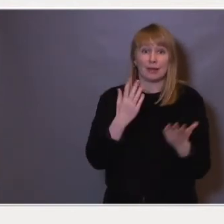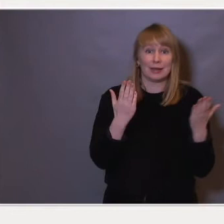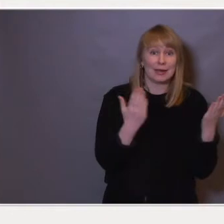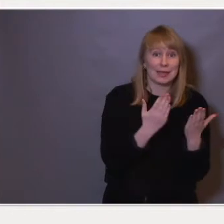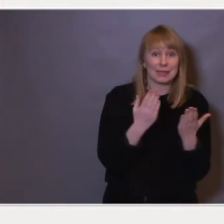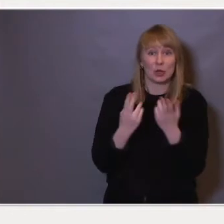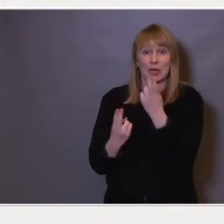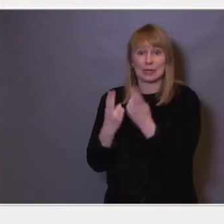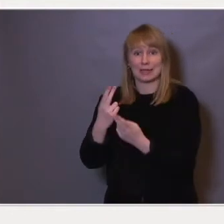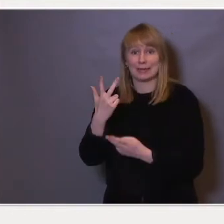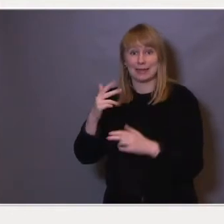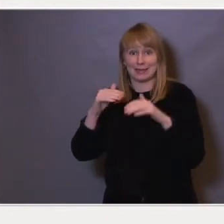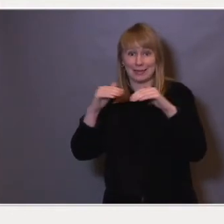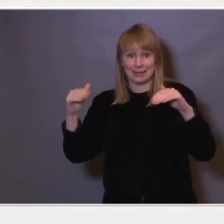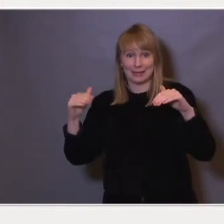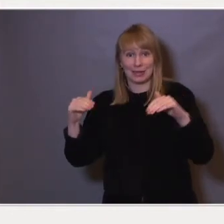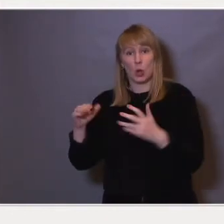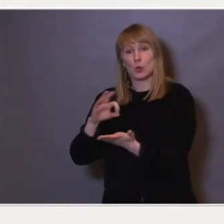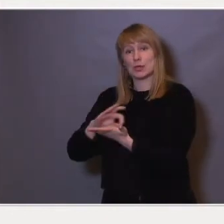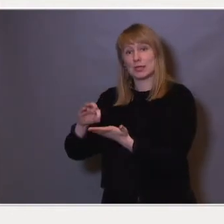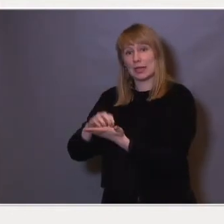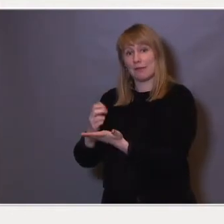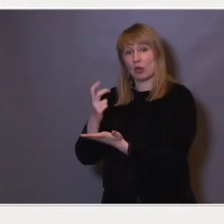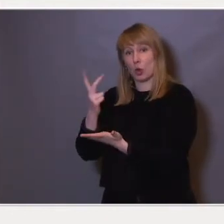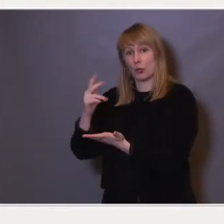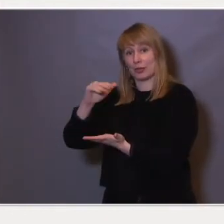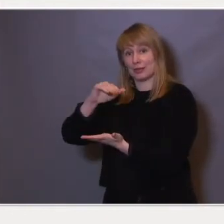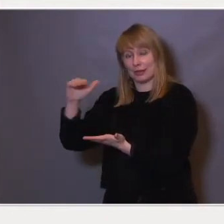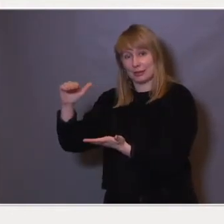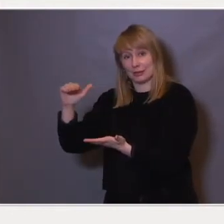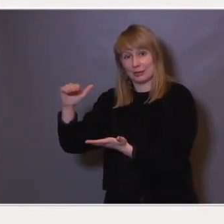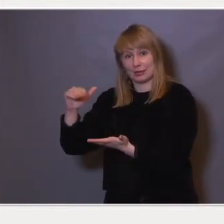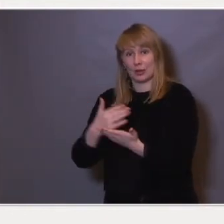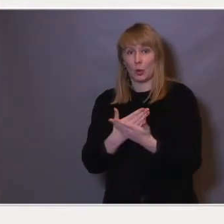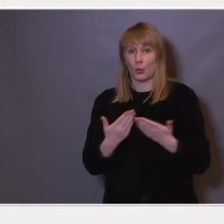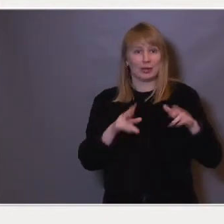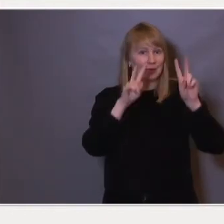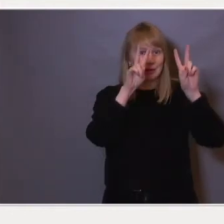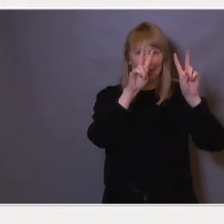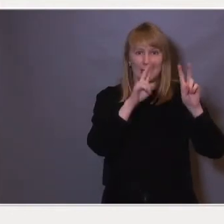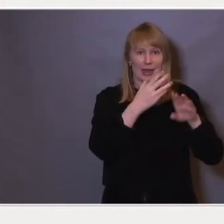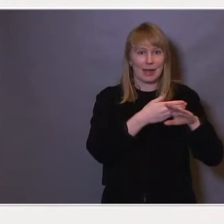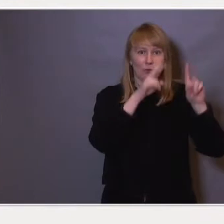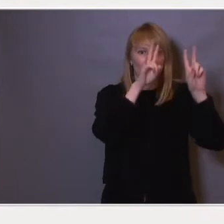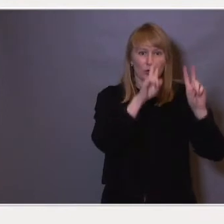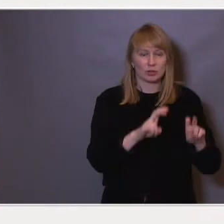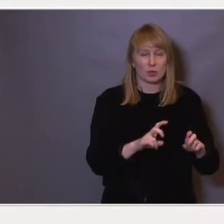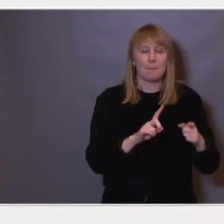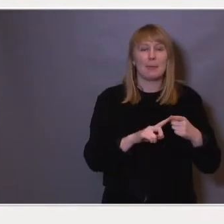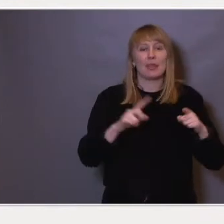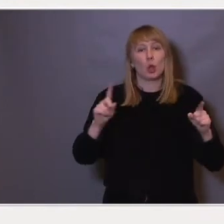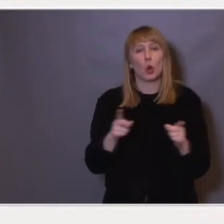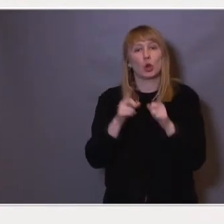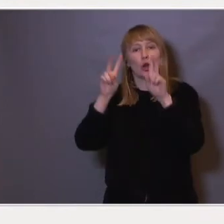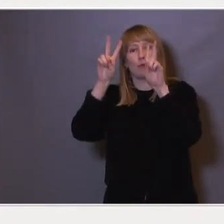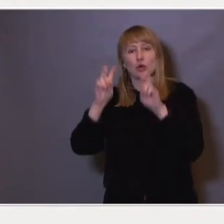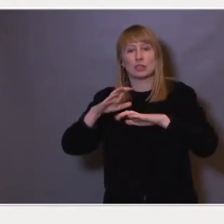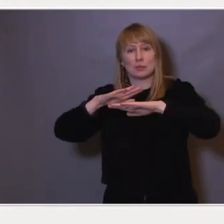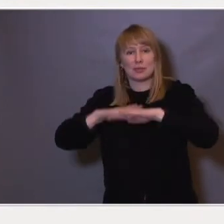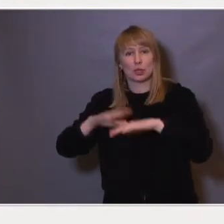regning på tredje trinn, og i skriving på åttende trinn, og å erstatte elevundersøkelsen med en kortere forskningsbasert undersøkelse.